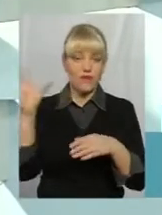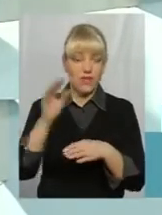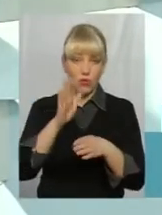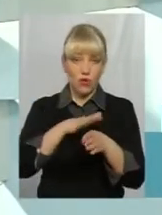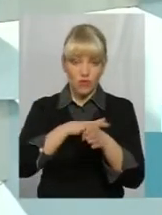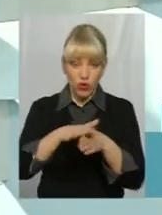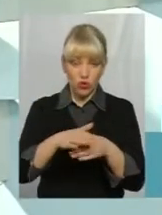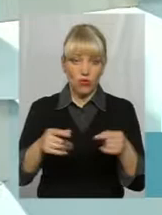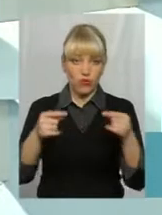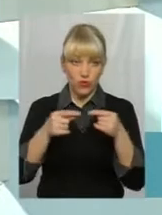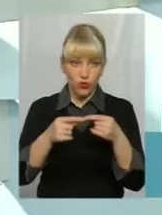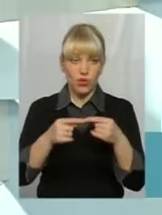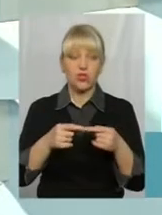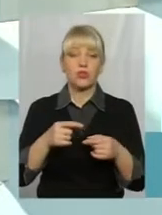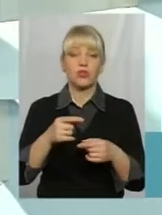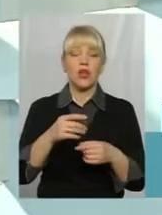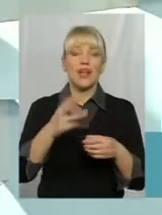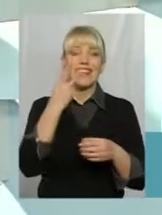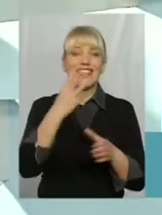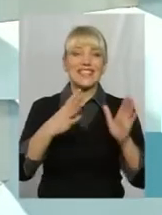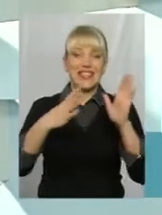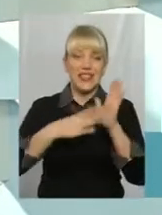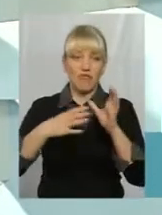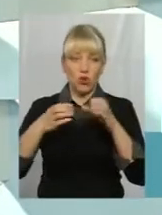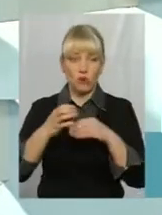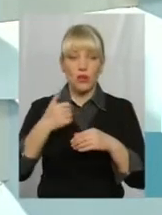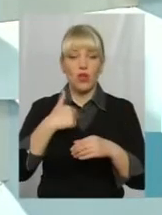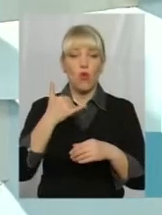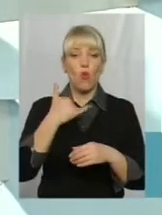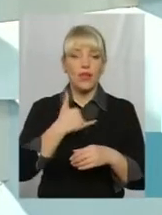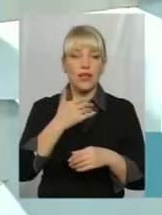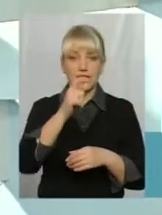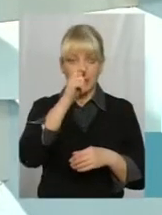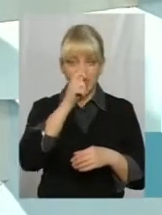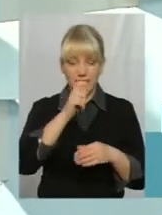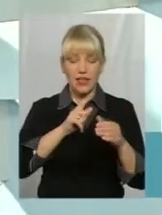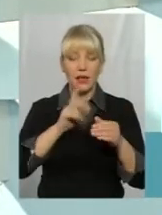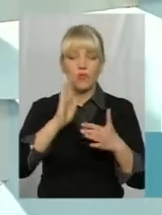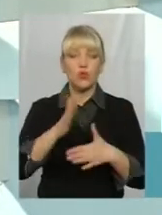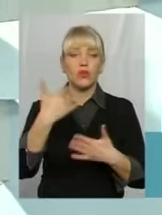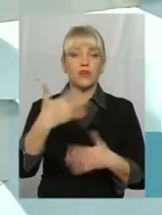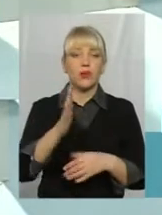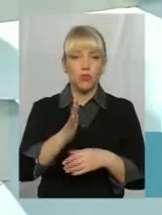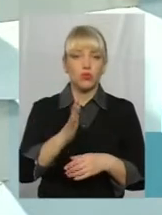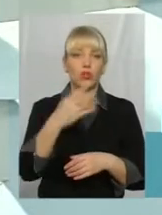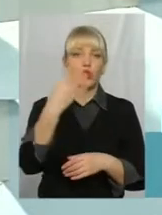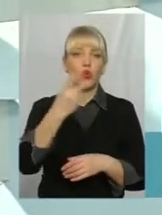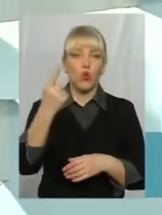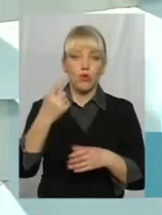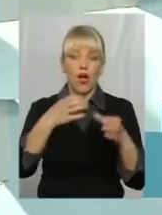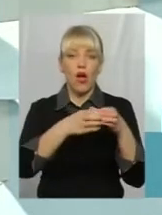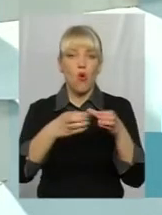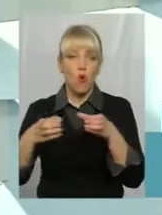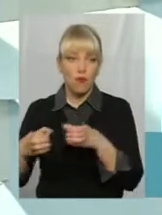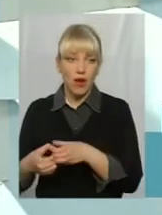39 громад. Я от говорив, що в нас вже їх буде 41. З квітня місяця після виборів, може, всі 41 отримують цю землю. І ви